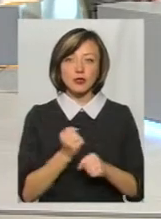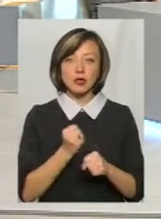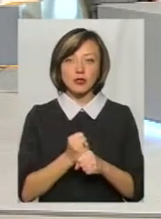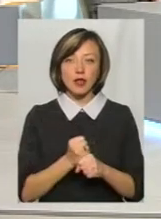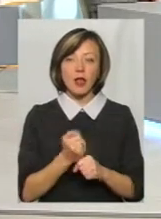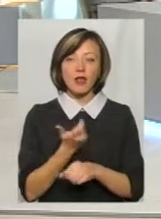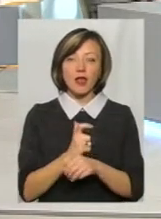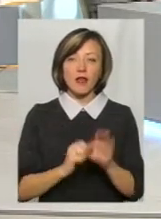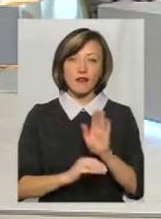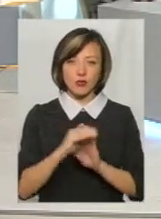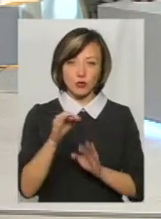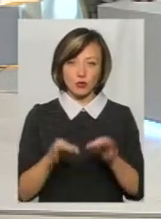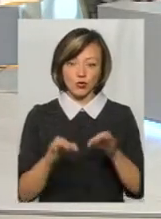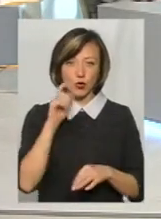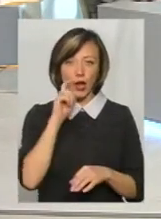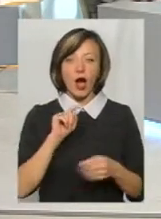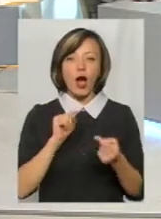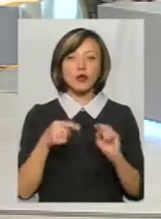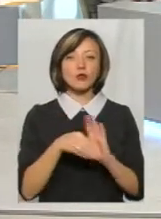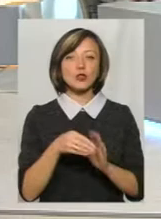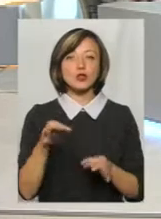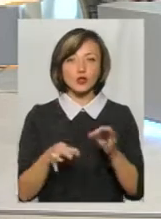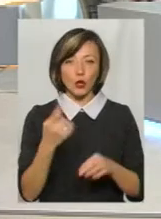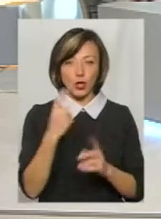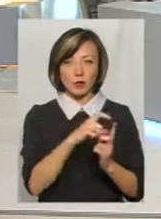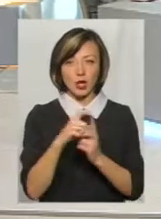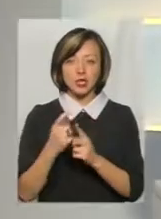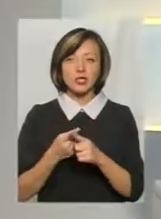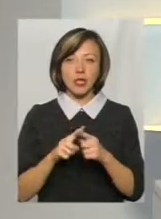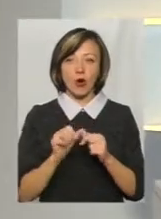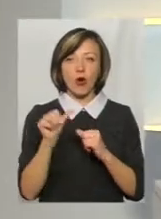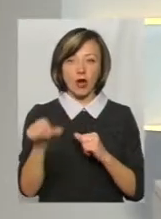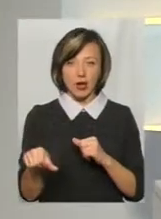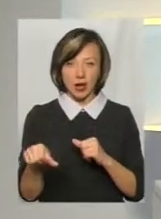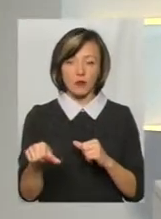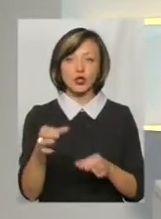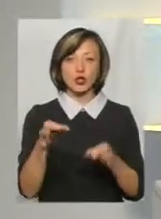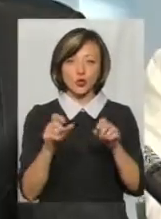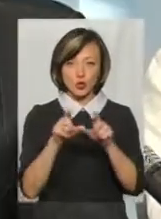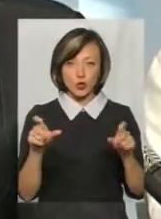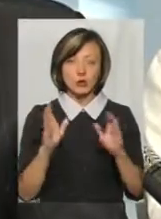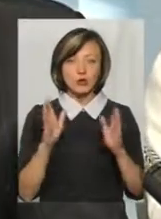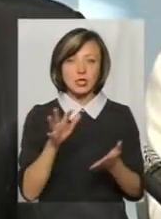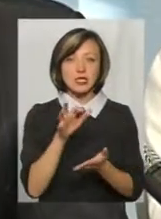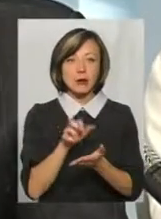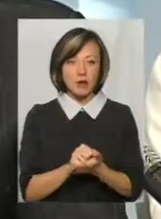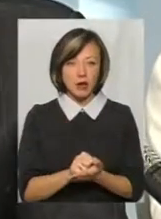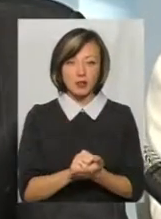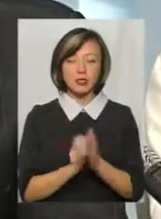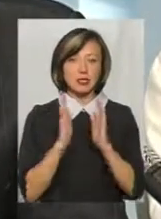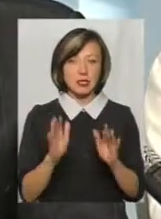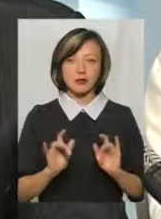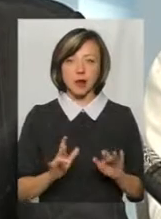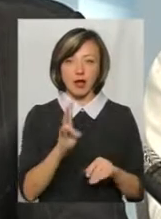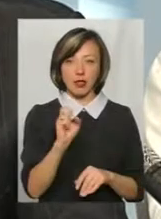в найвищому суді України. Антикорупційний суд одним речом? Це окремий суд, який буде займатися? Суто з